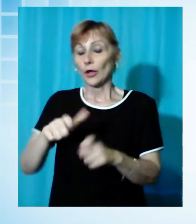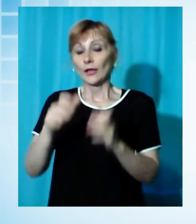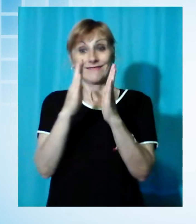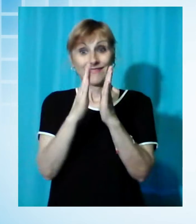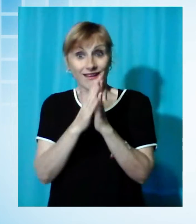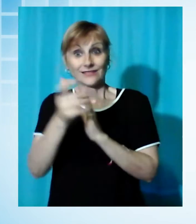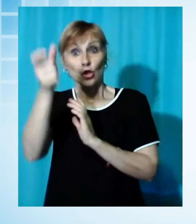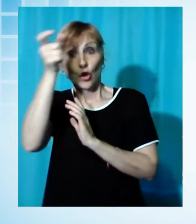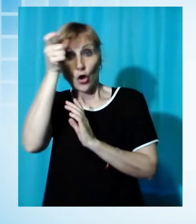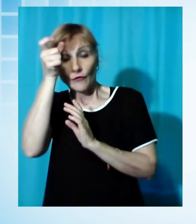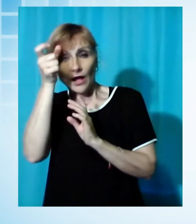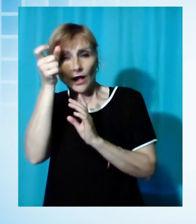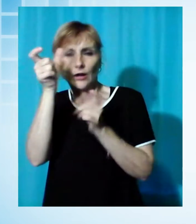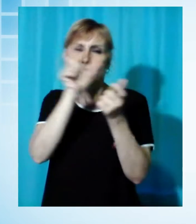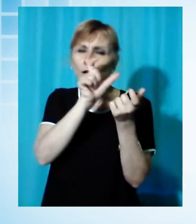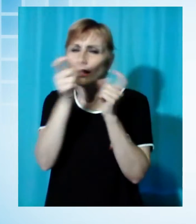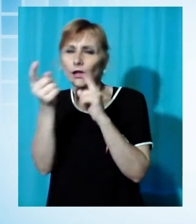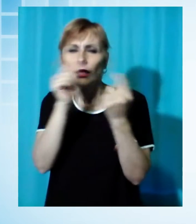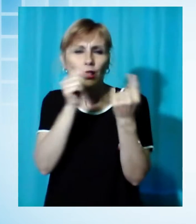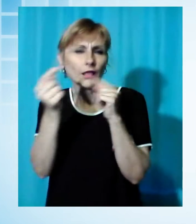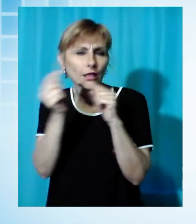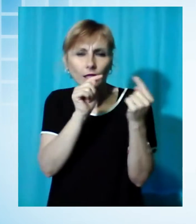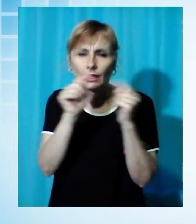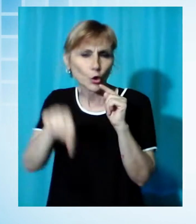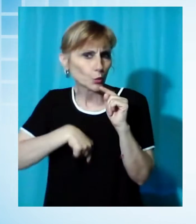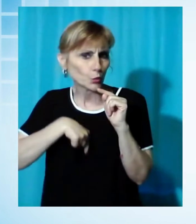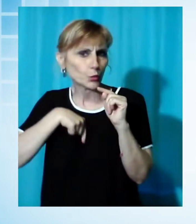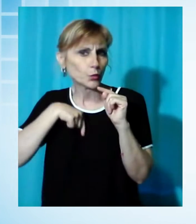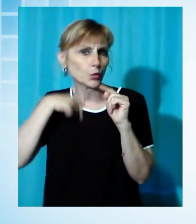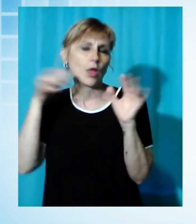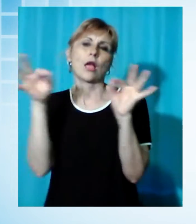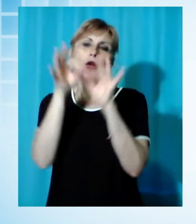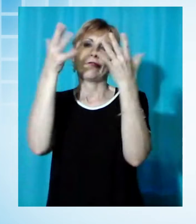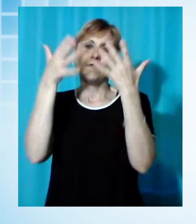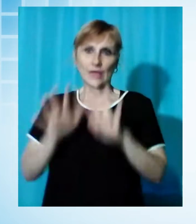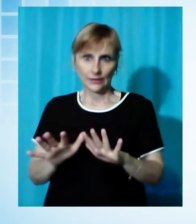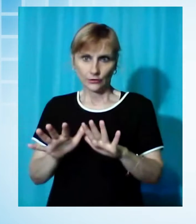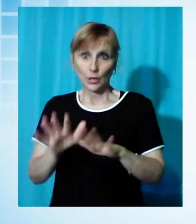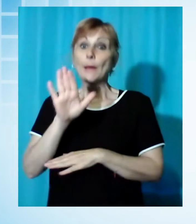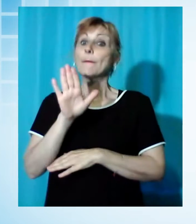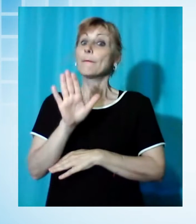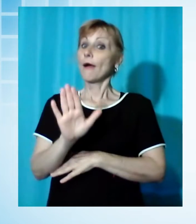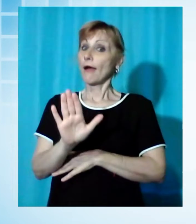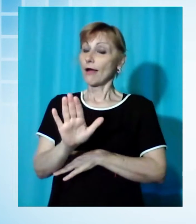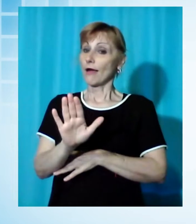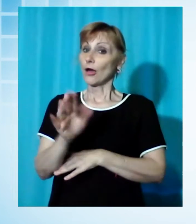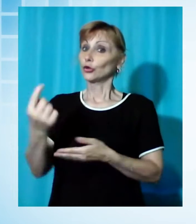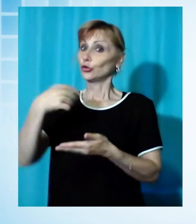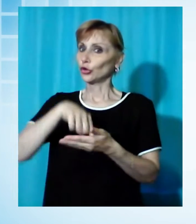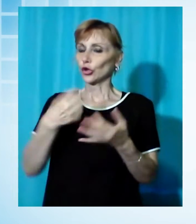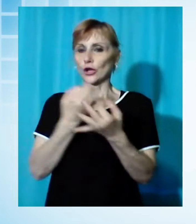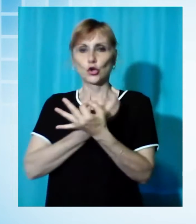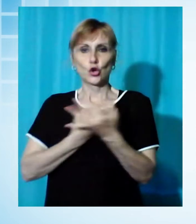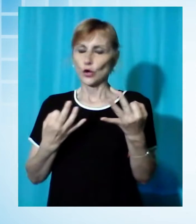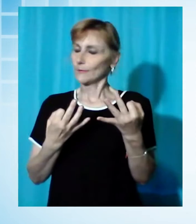e anche un po' travagliato. Però sento di dire che non è un ritorno alla normalità, cioè dovremmo prepararci a un periodo, penso